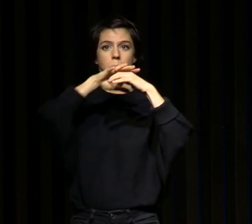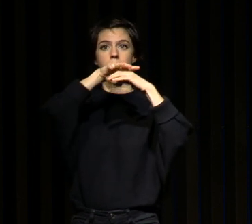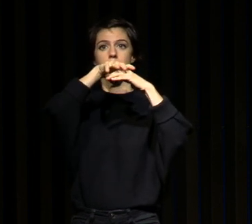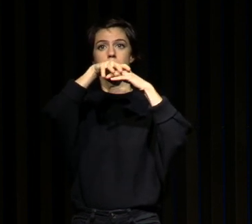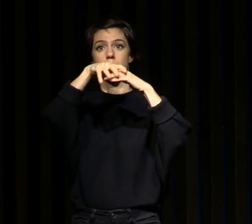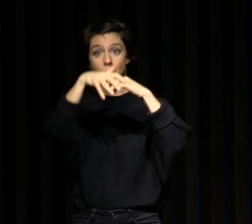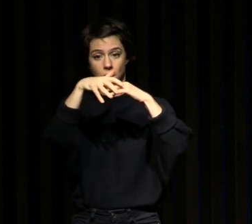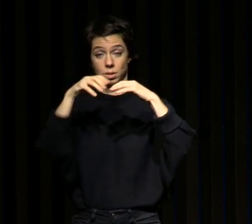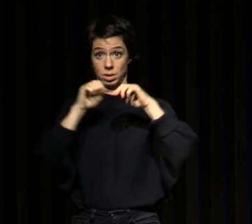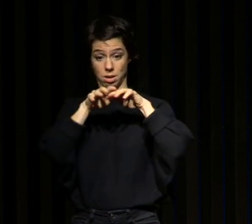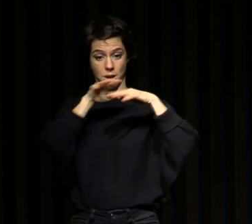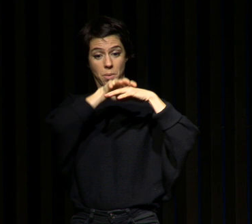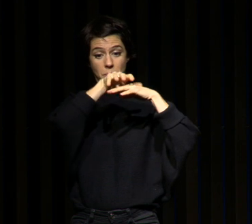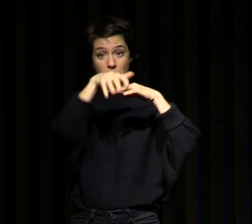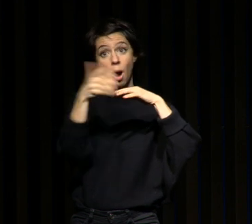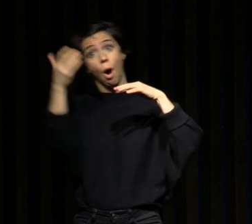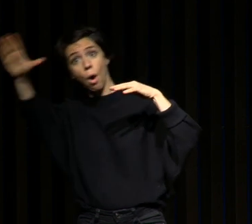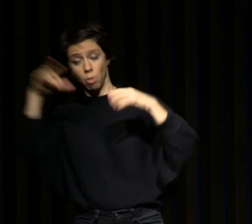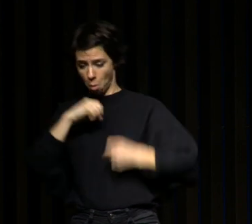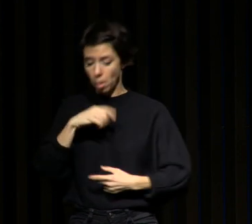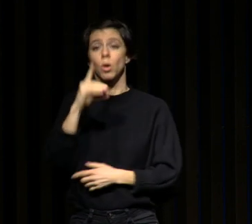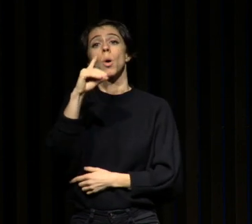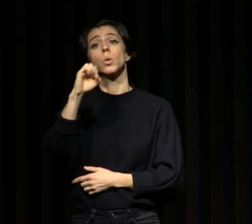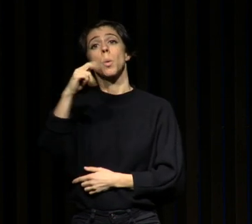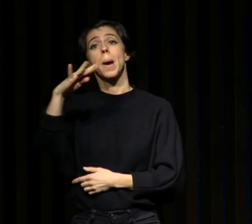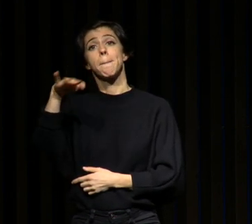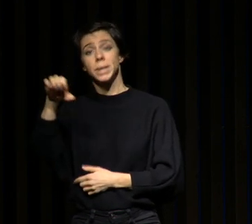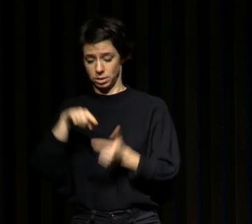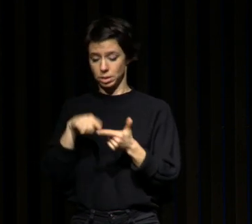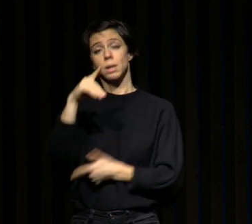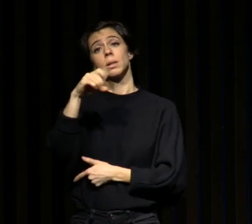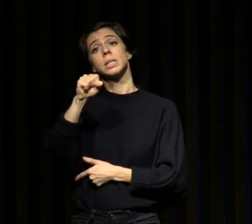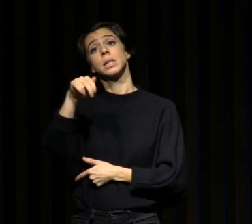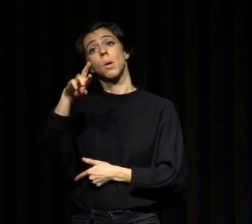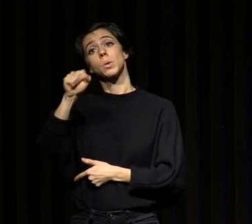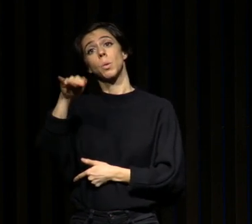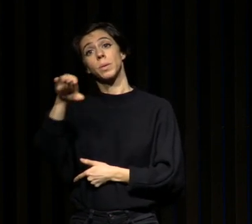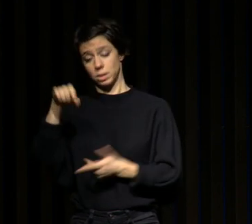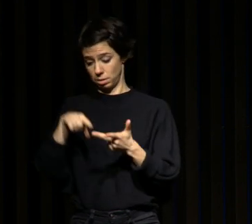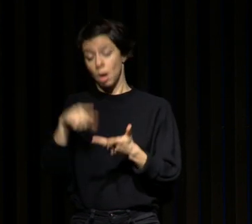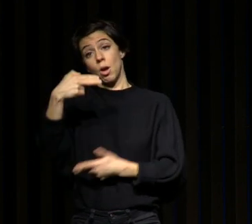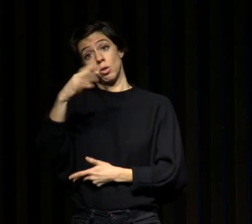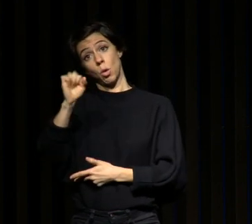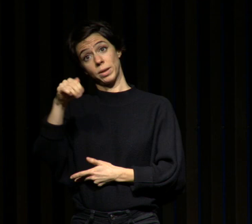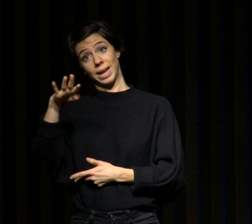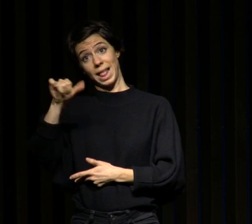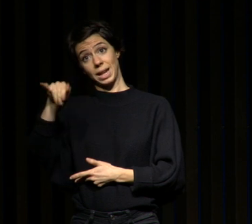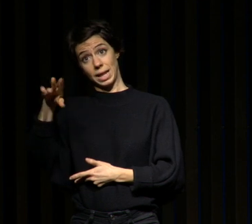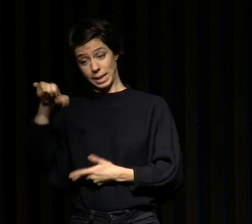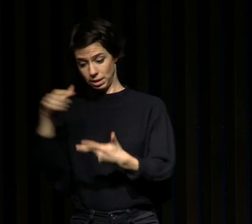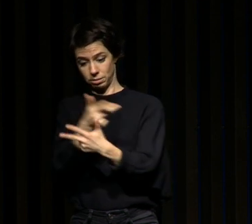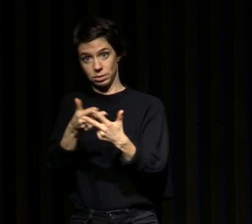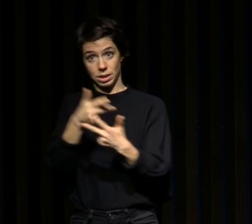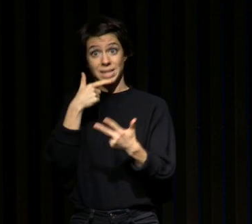elle va bloquer la dopamine la sérotonine et la noradrénaline et ces neurotransmetteurs là c'est des transmetteurs